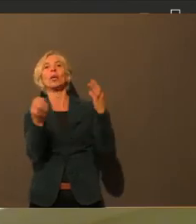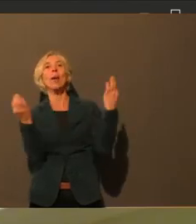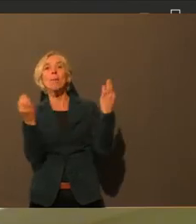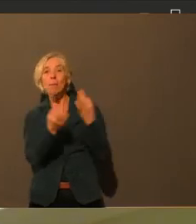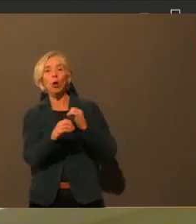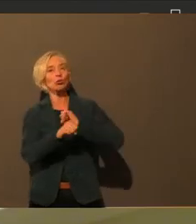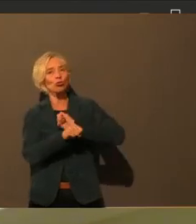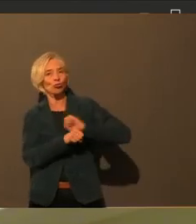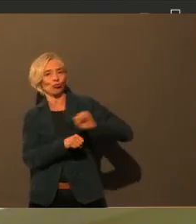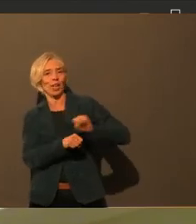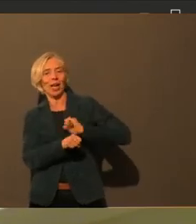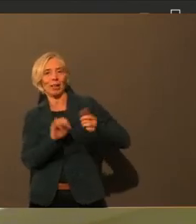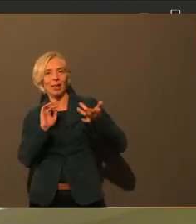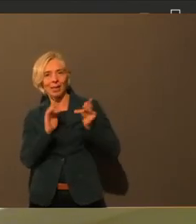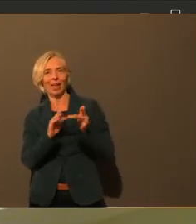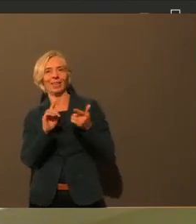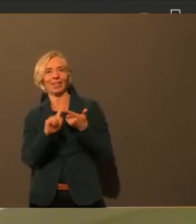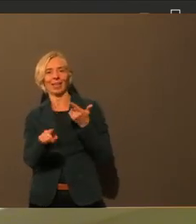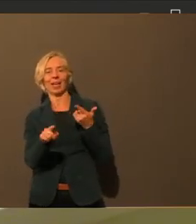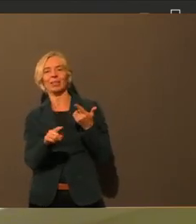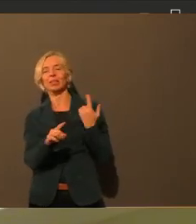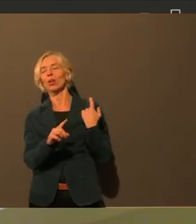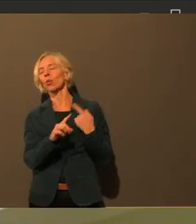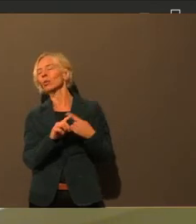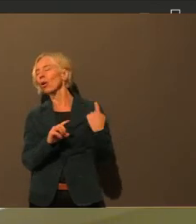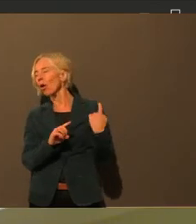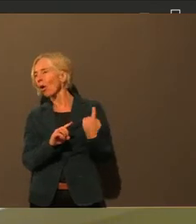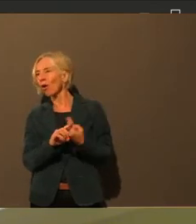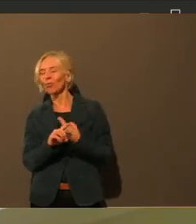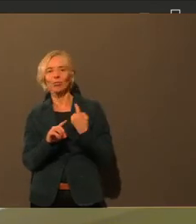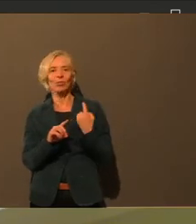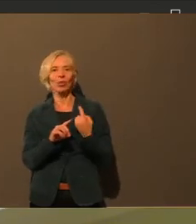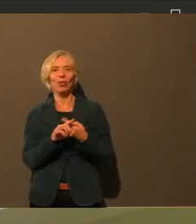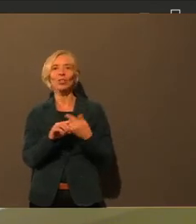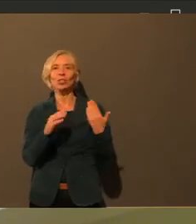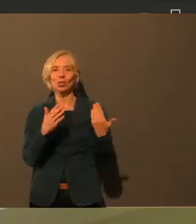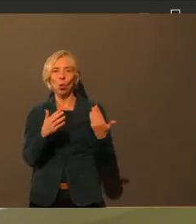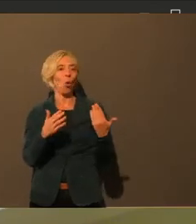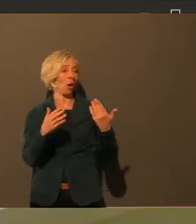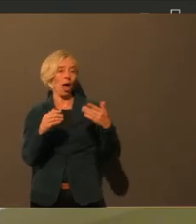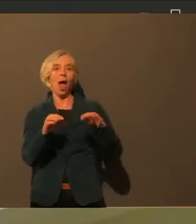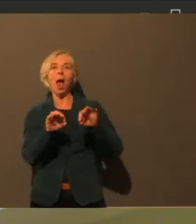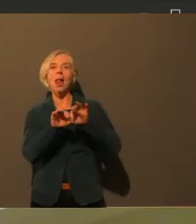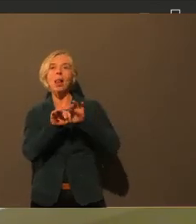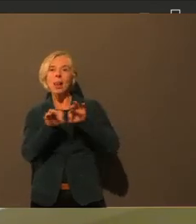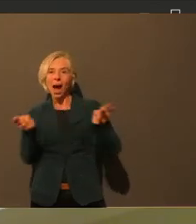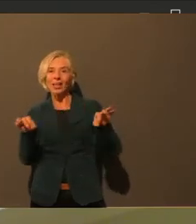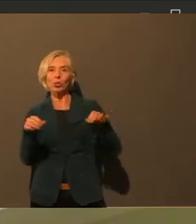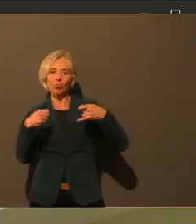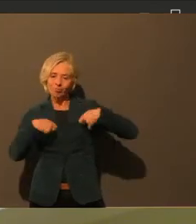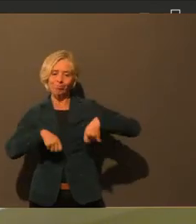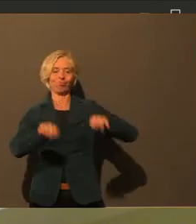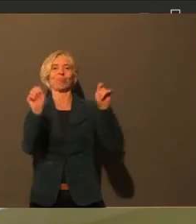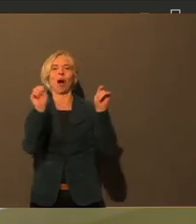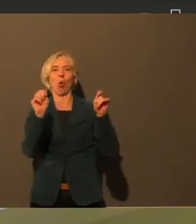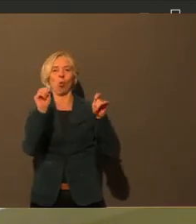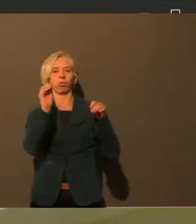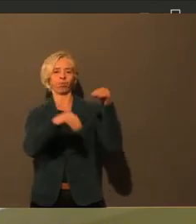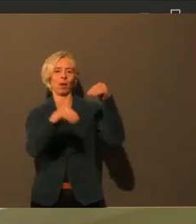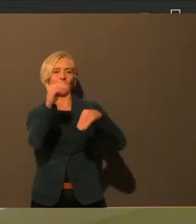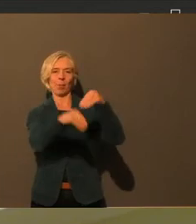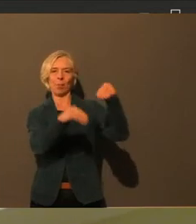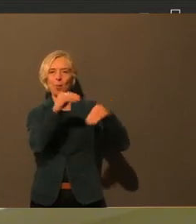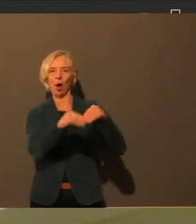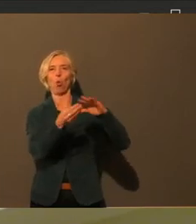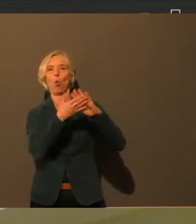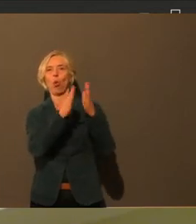Schule. Und die baulichen Voraussetzungen für diese Leitungen oder auch eben die Serverinfrastruktur vor Ort an den Schulen, die